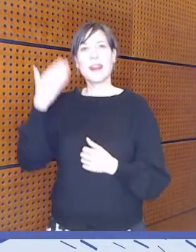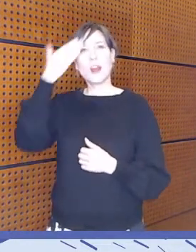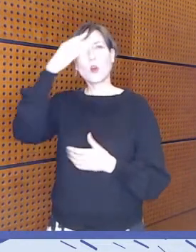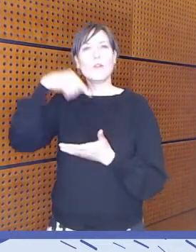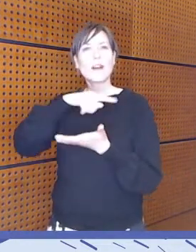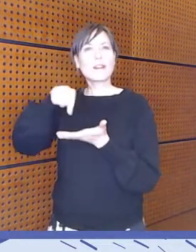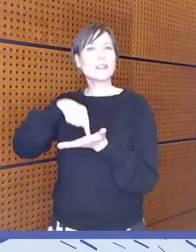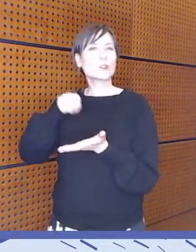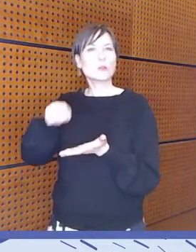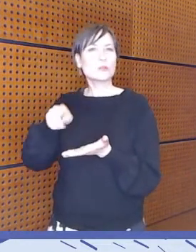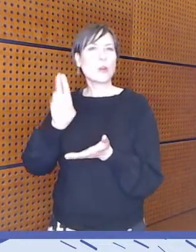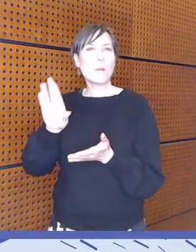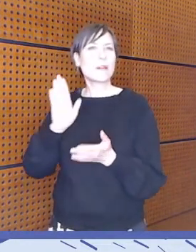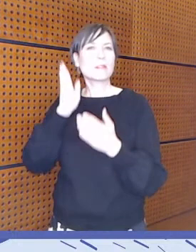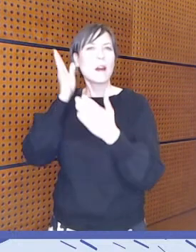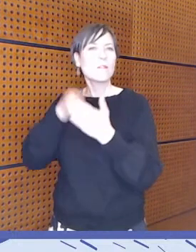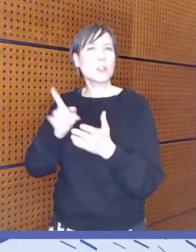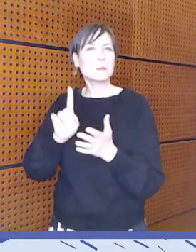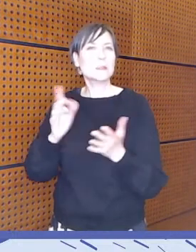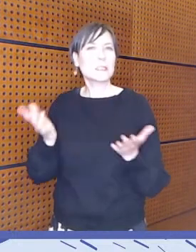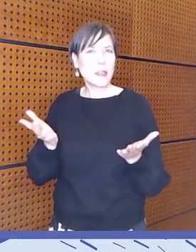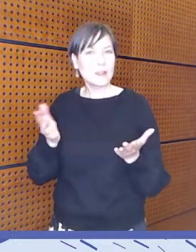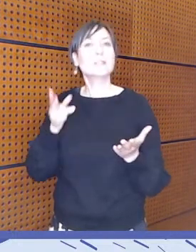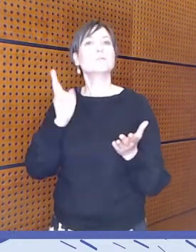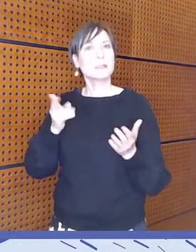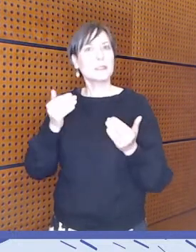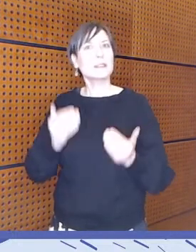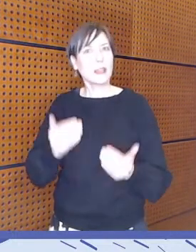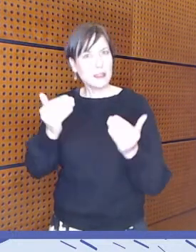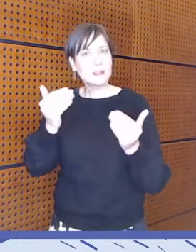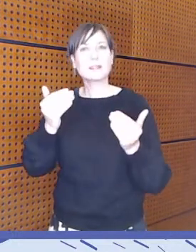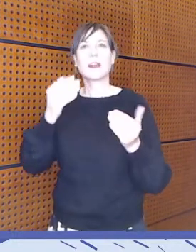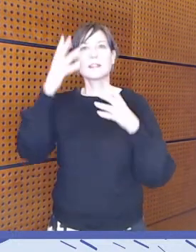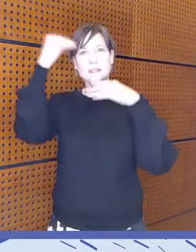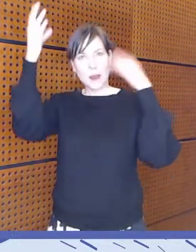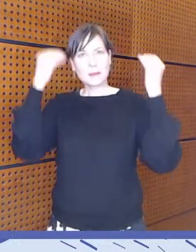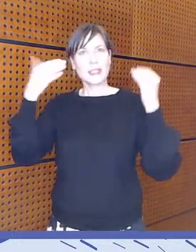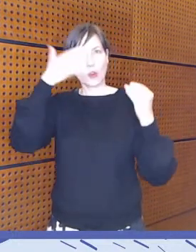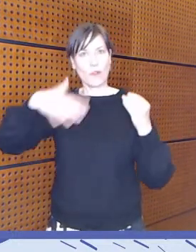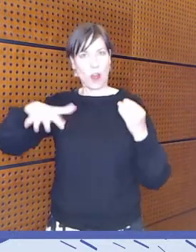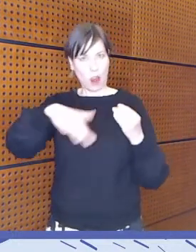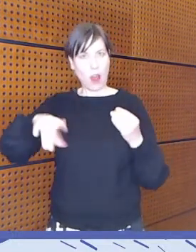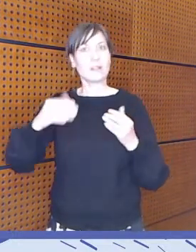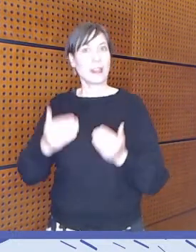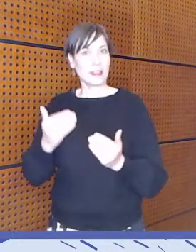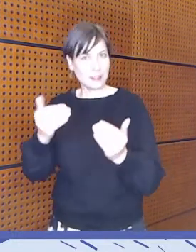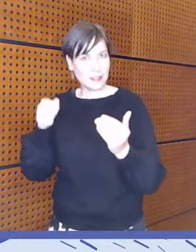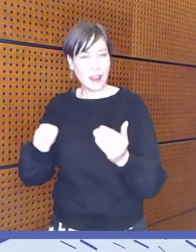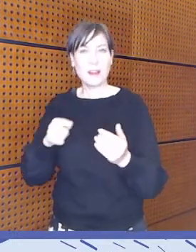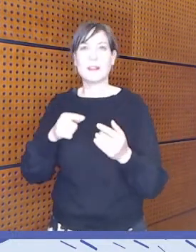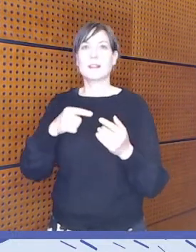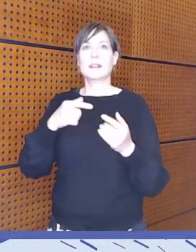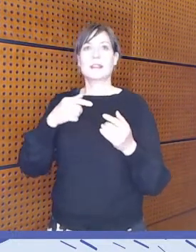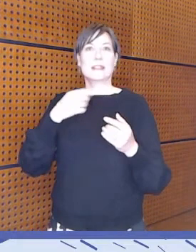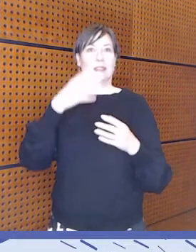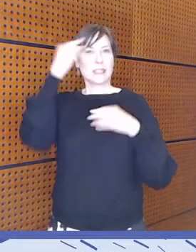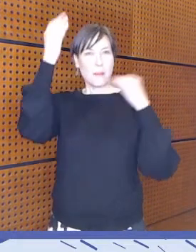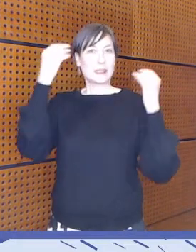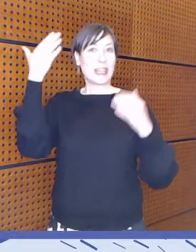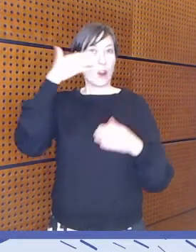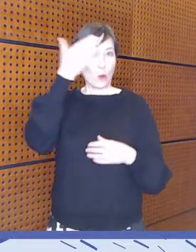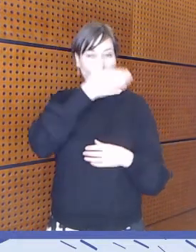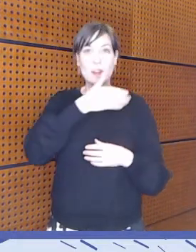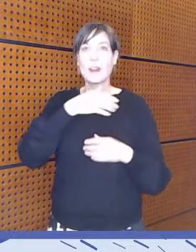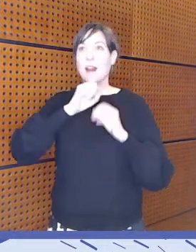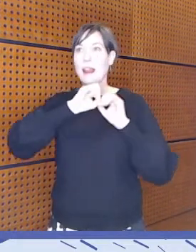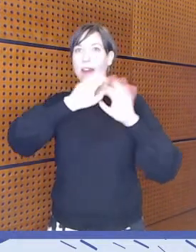tavoitteena on kehittää saamelaiselokuvialaa, levittää saamelaiselokuvia ja